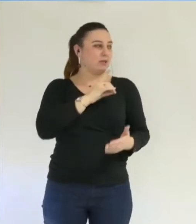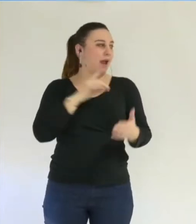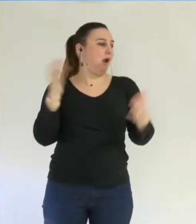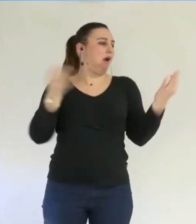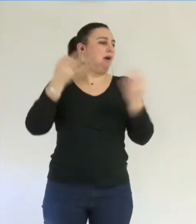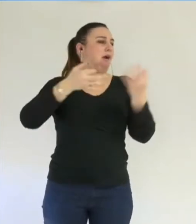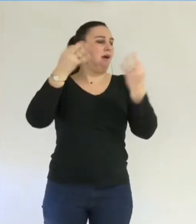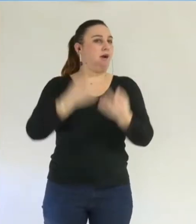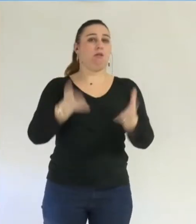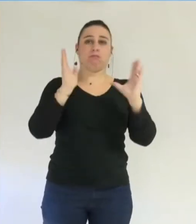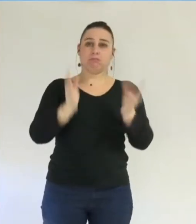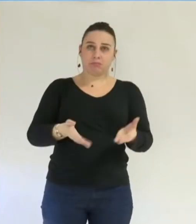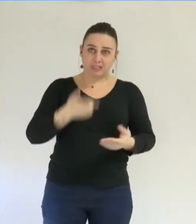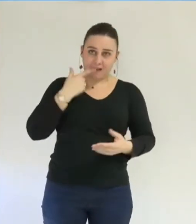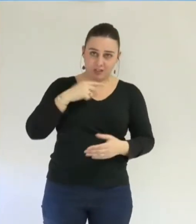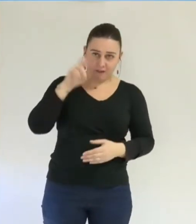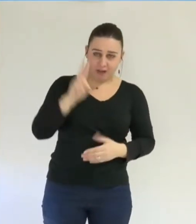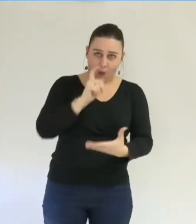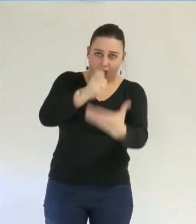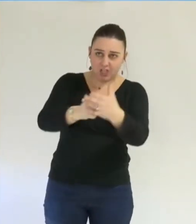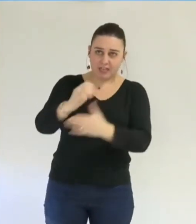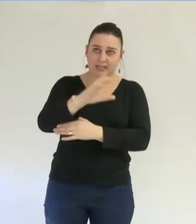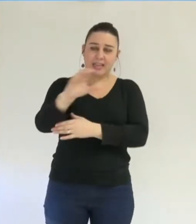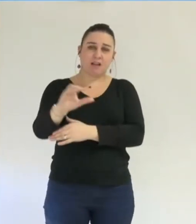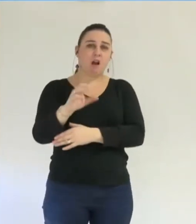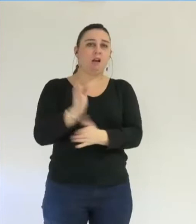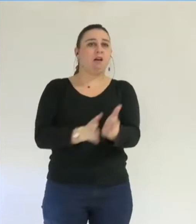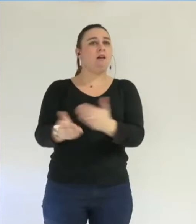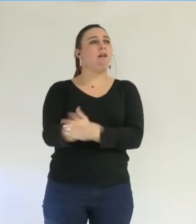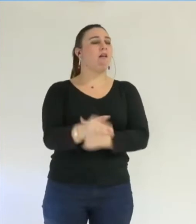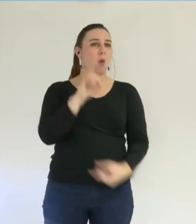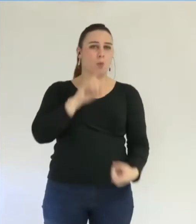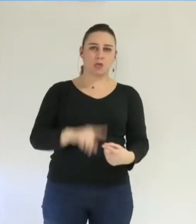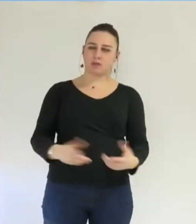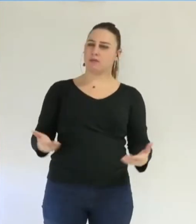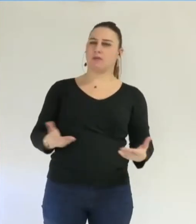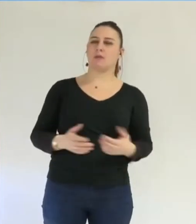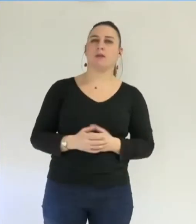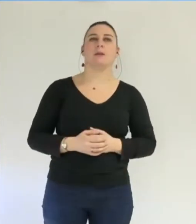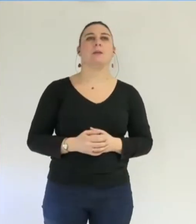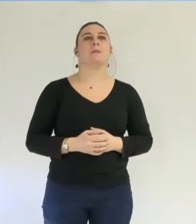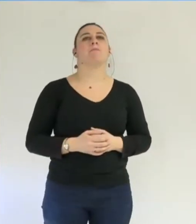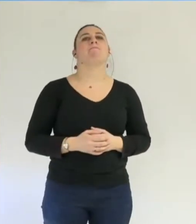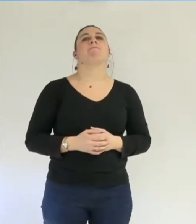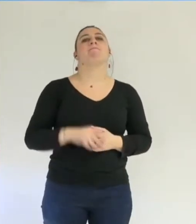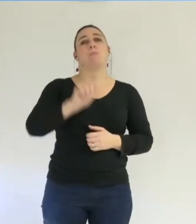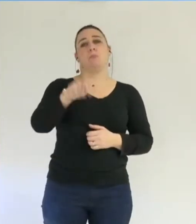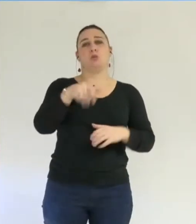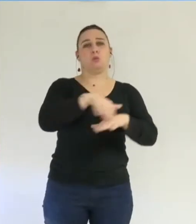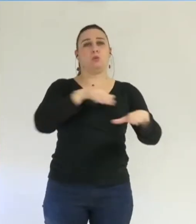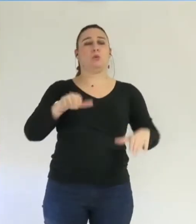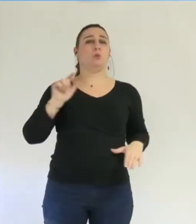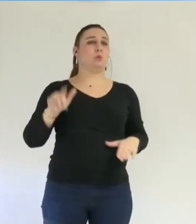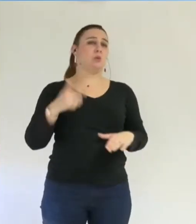la validité de l'opération et surtout son but véritable. En second temps, il existe des irrégularités dans les